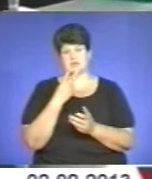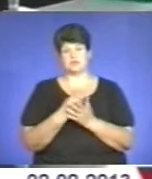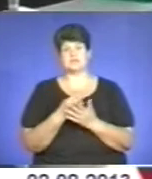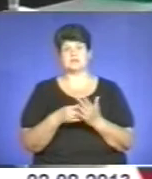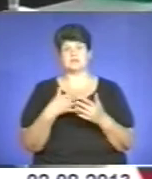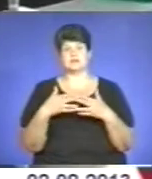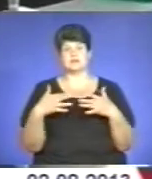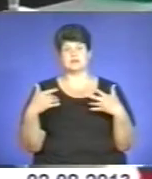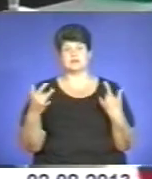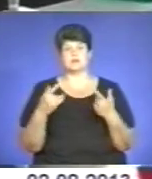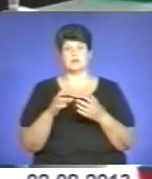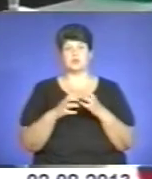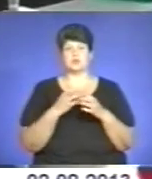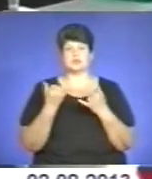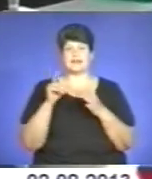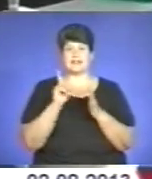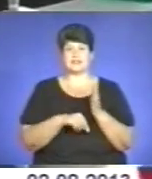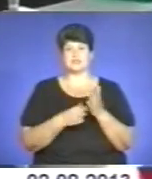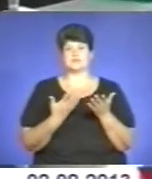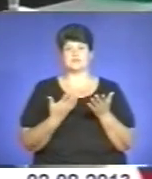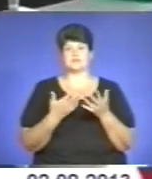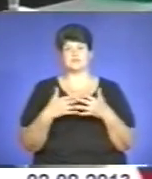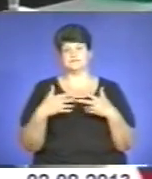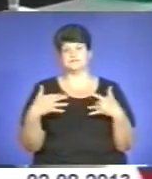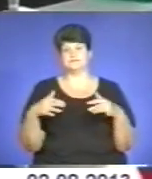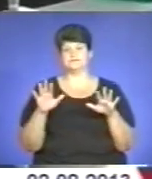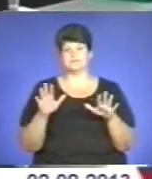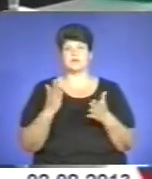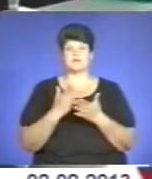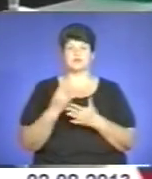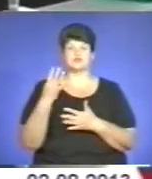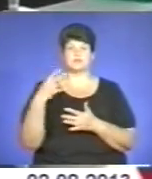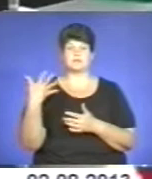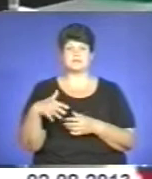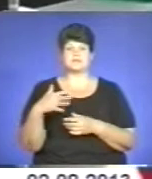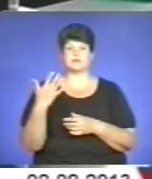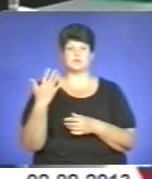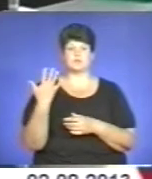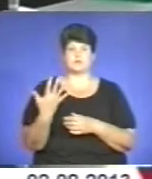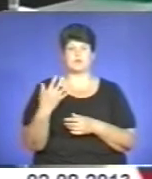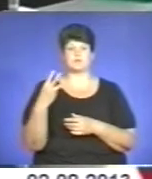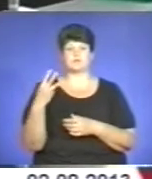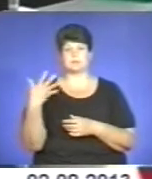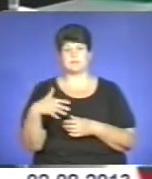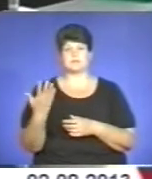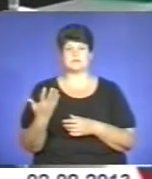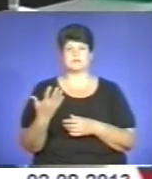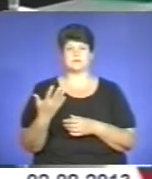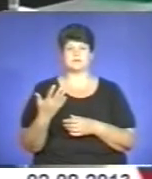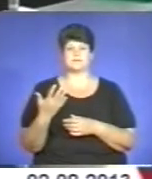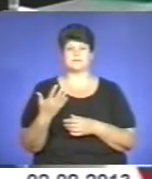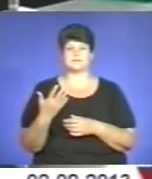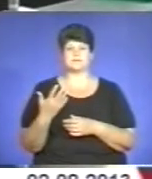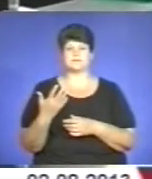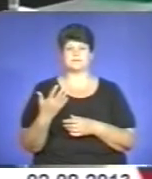Зараз помідори стали і дешевші. Є в яких місцях, є і по 4,50, і по 5, по 3,50. Треба подивити. вивас такі